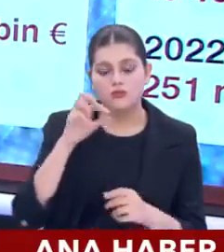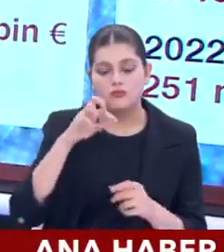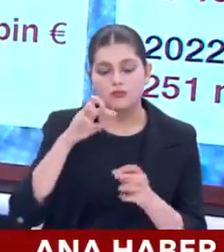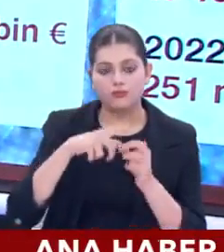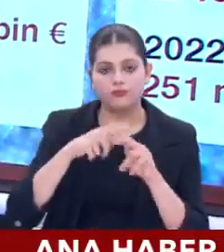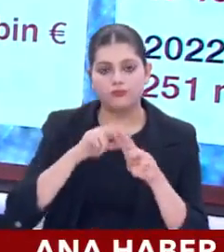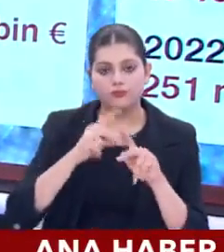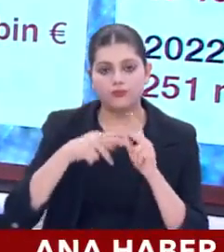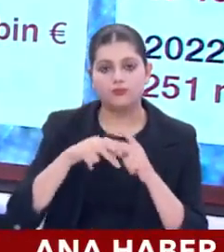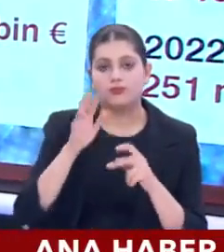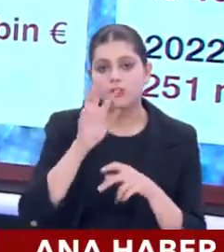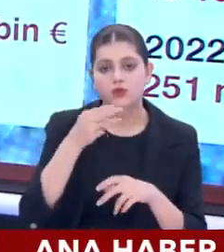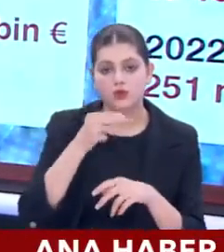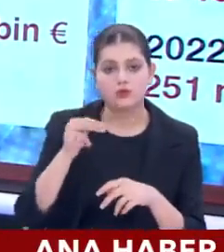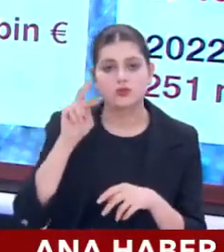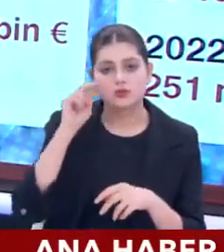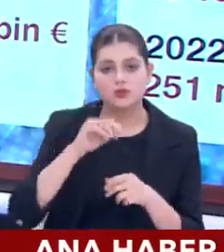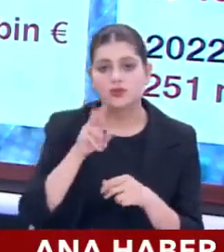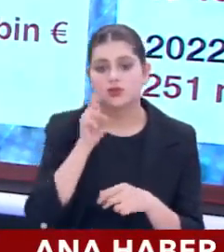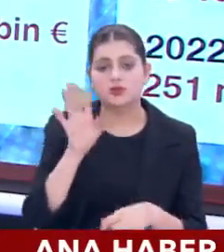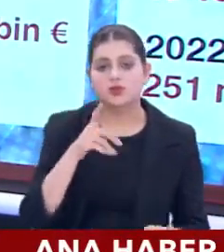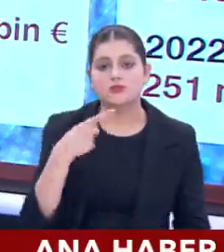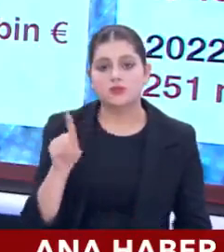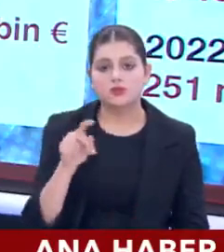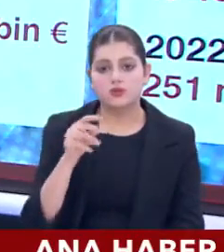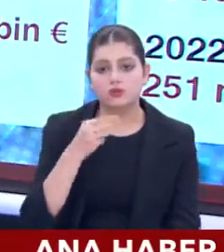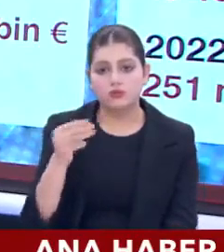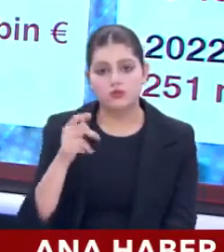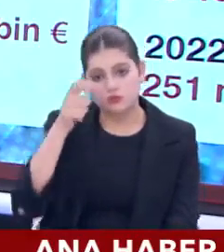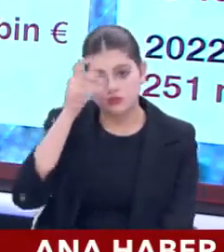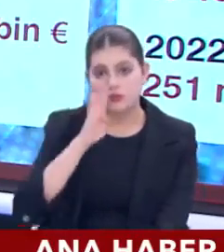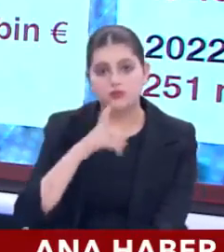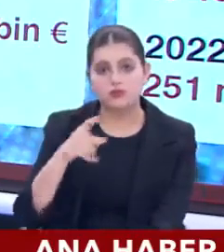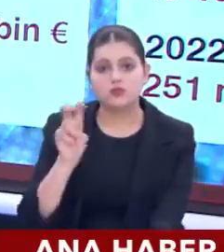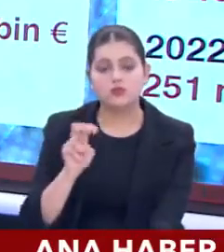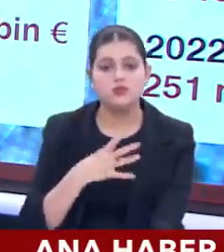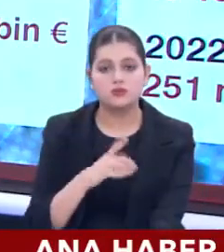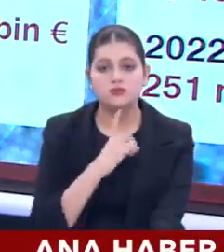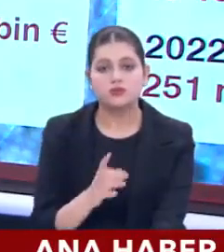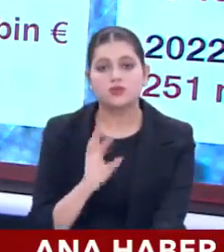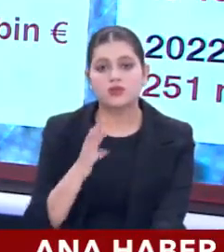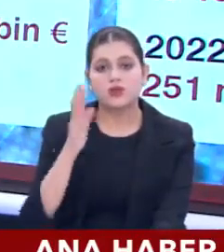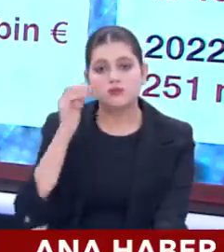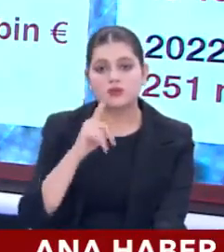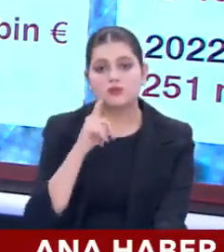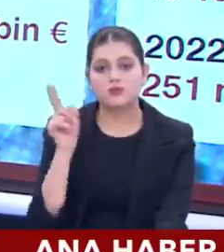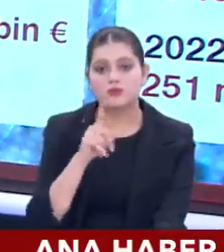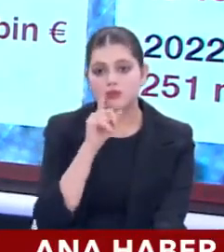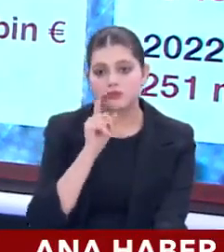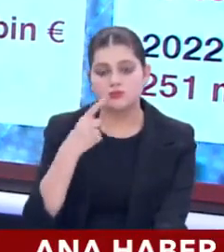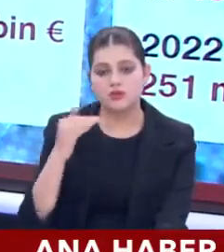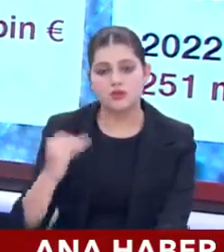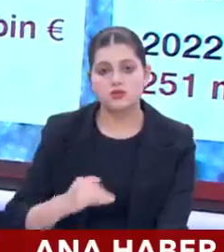euro. Yunanistan gibi birçok Avrupa Birliği ülkesi 250 bin euro. Türkiye 400 bin dolar istiyor. Yani Amerika'nın 100 bin dolar